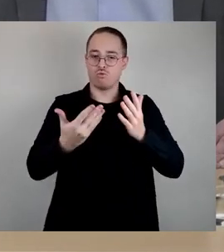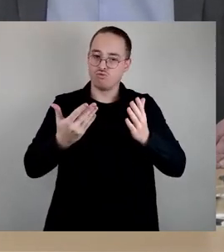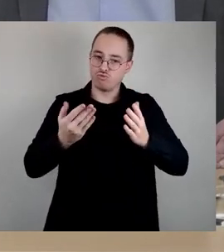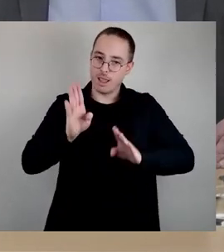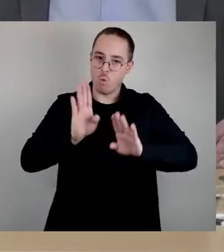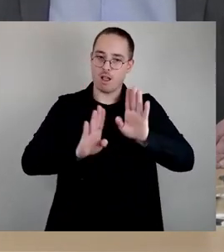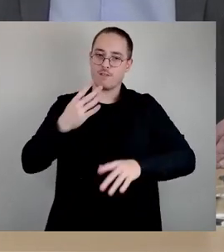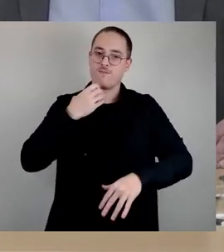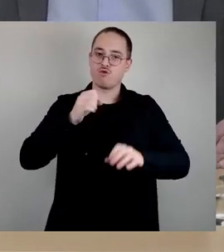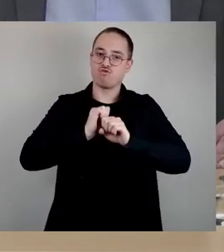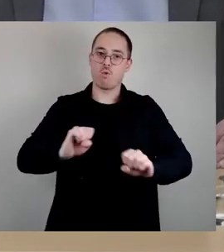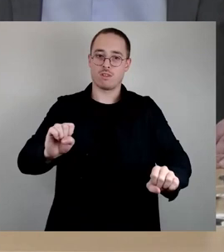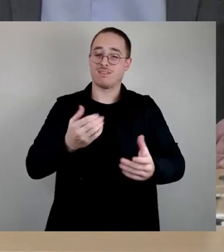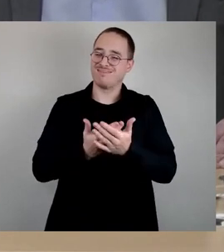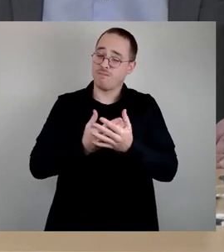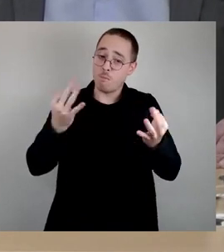nötigen Mut.